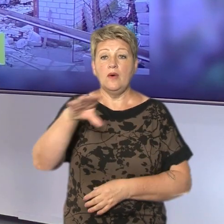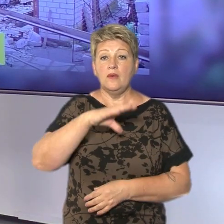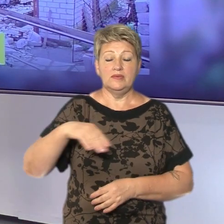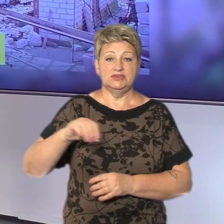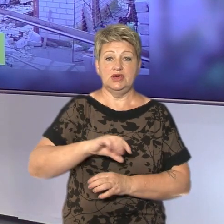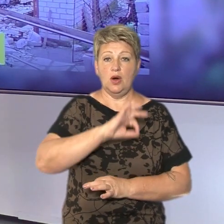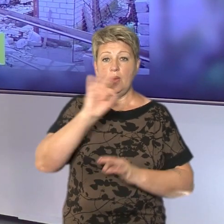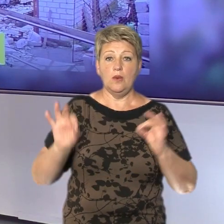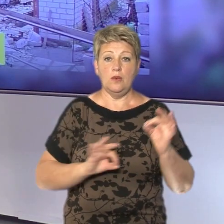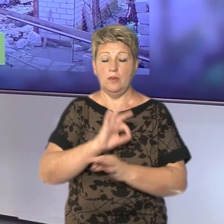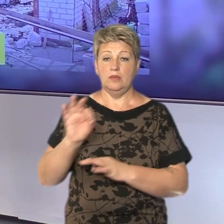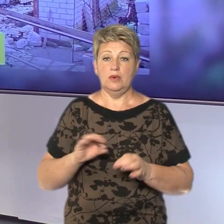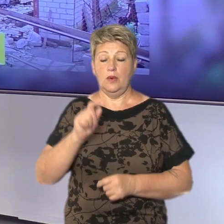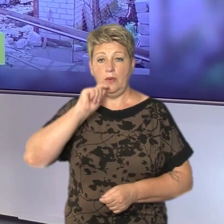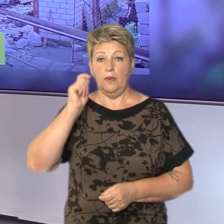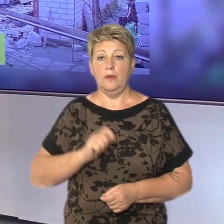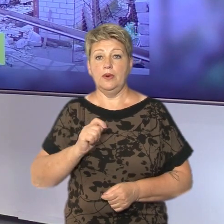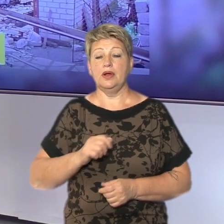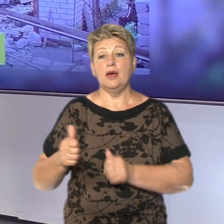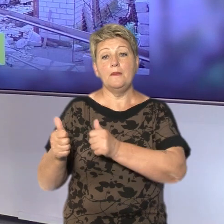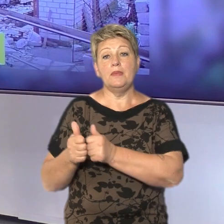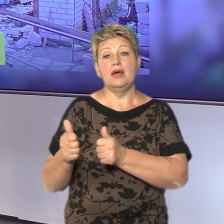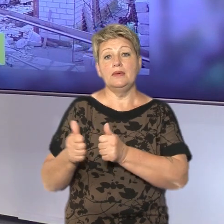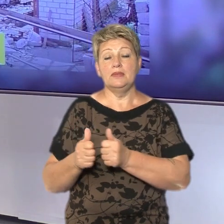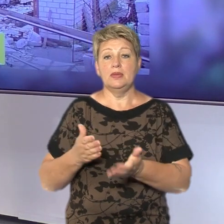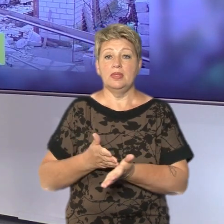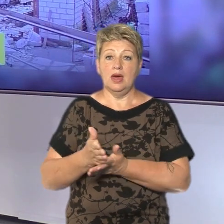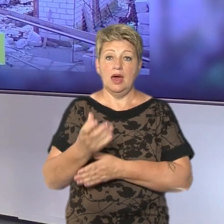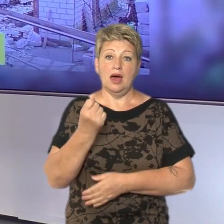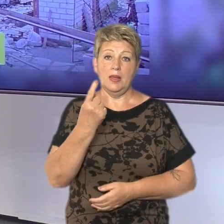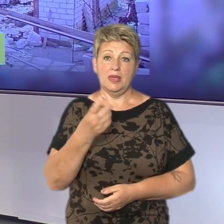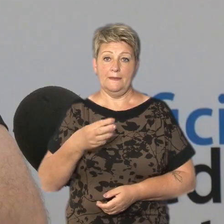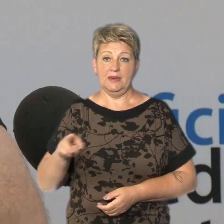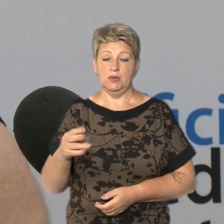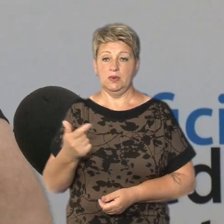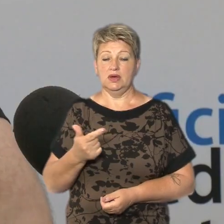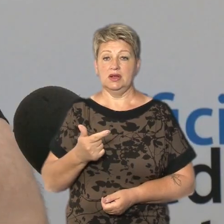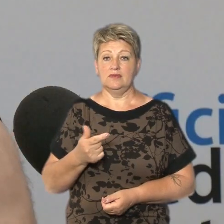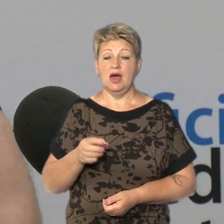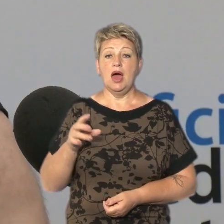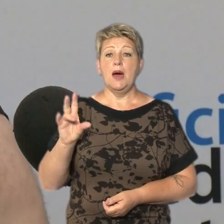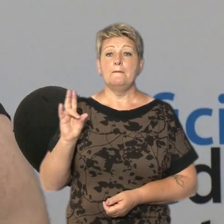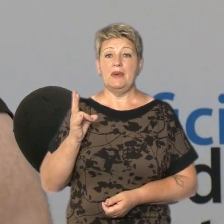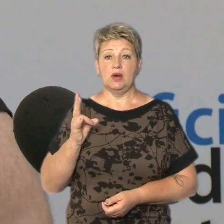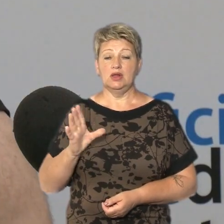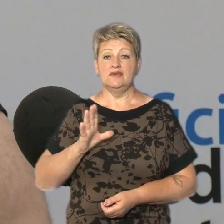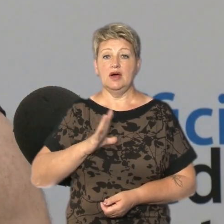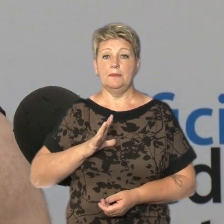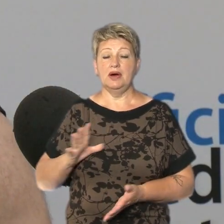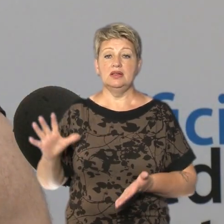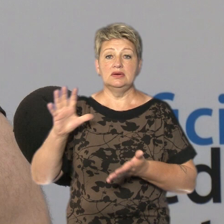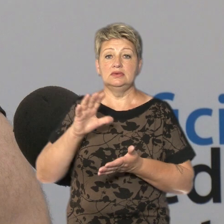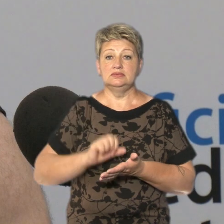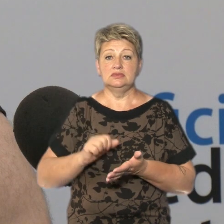-Опліч». З обласного бюджету на допомогу херсонцям спрямували 11 мільйонів гривень. Миколаївка була деокупована